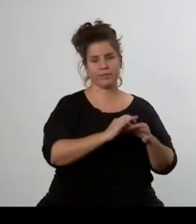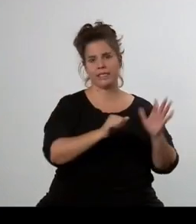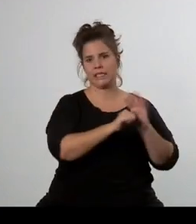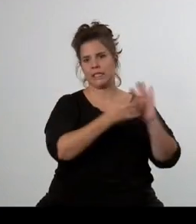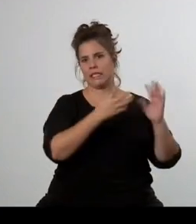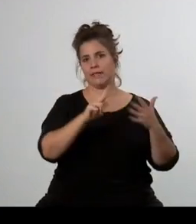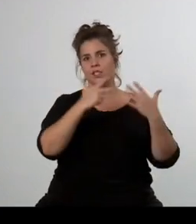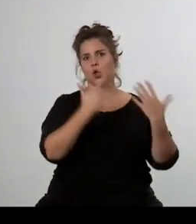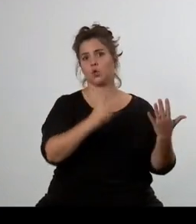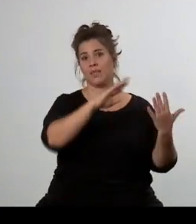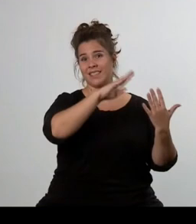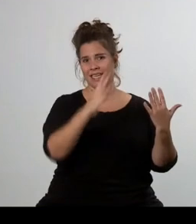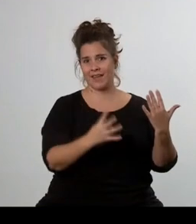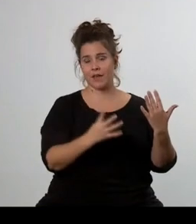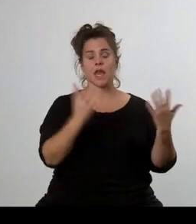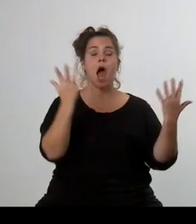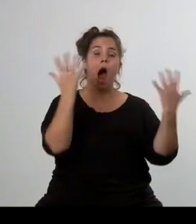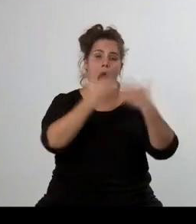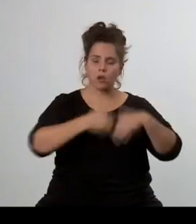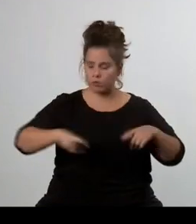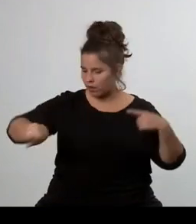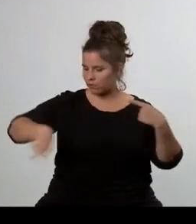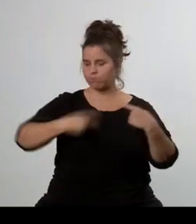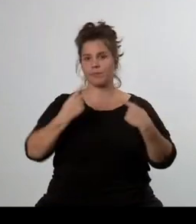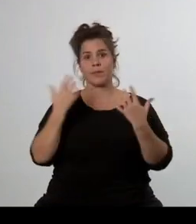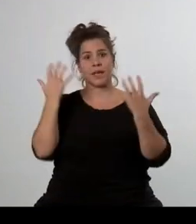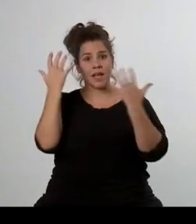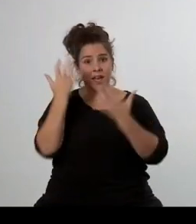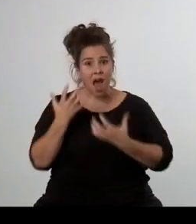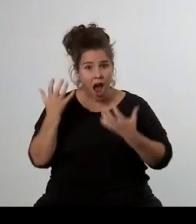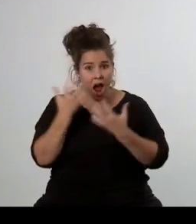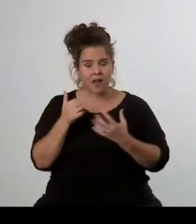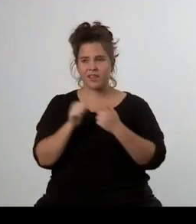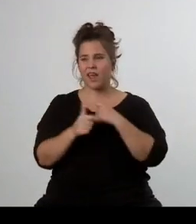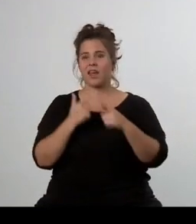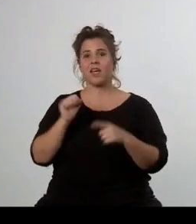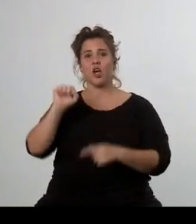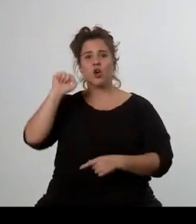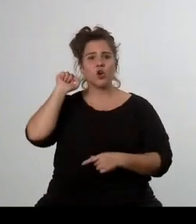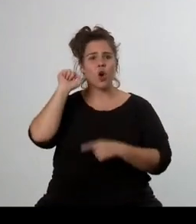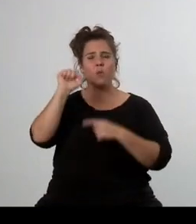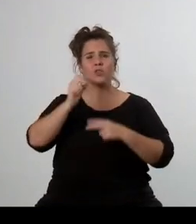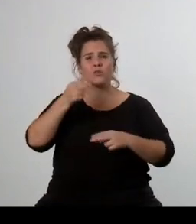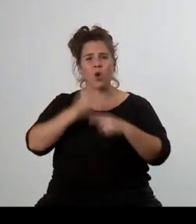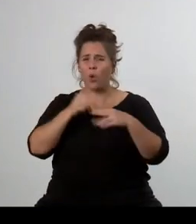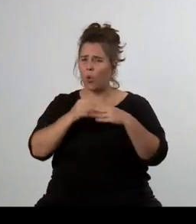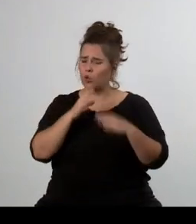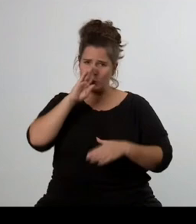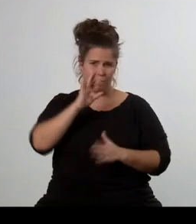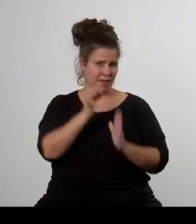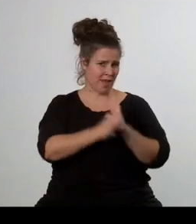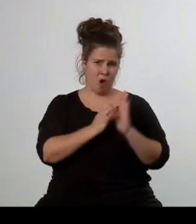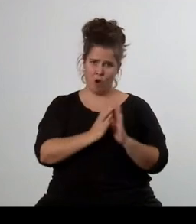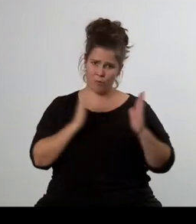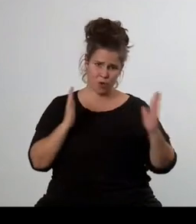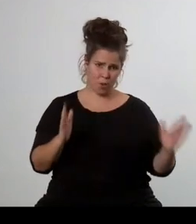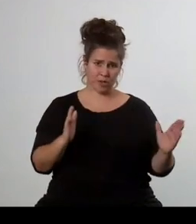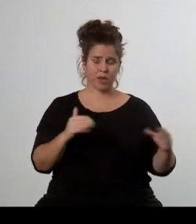svátkem, který znamenal naději, který ukončil jedno velmi nemilé období pro